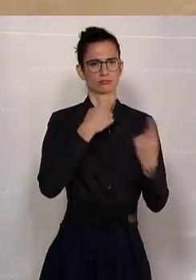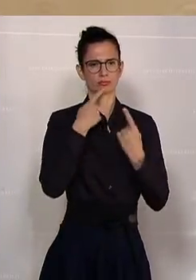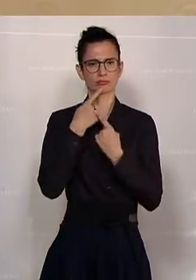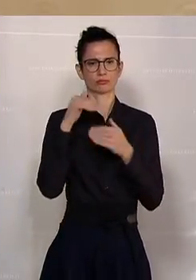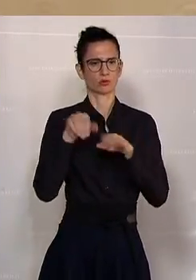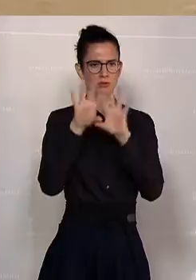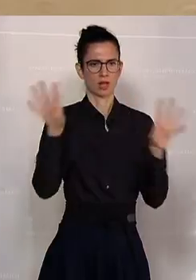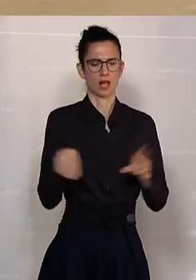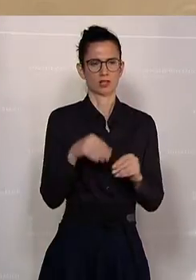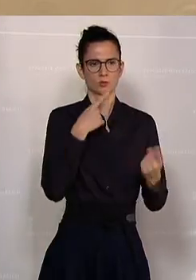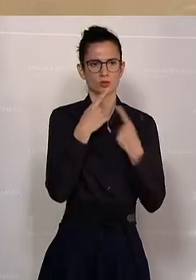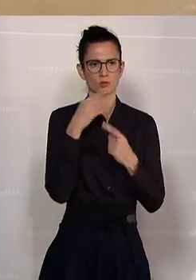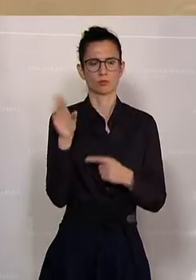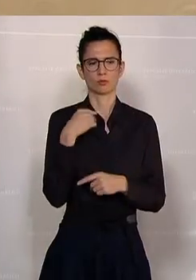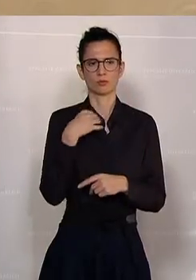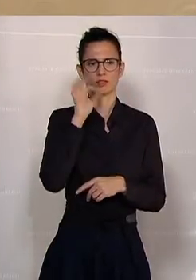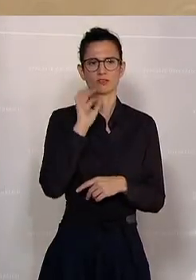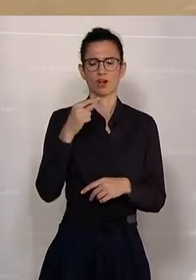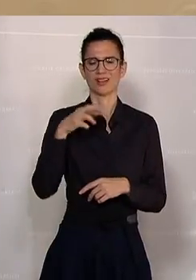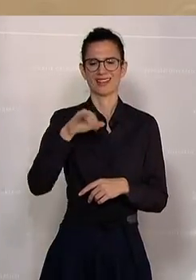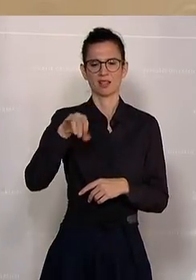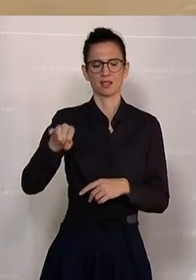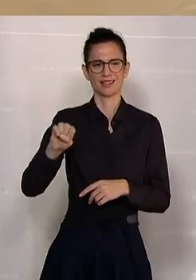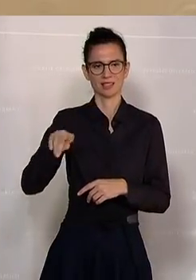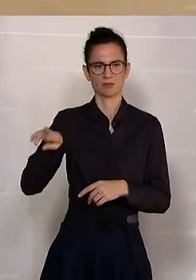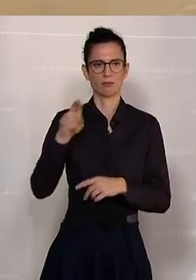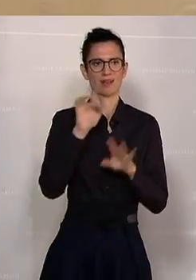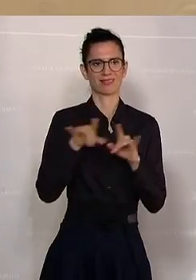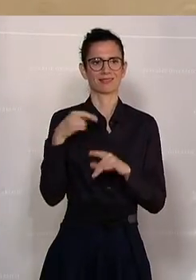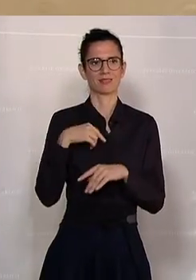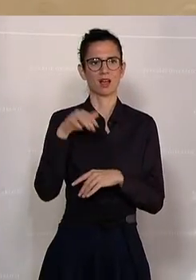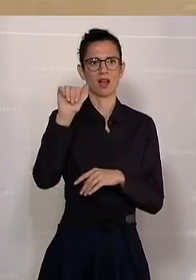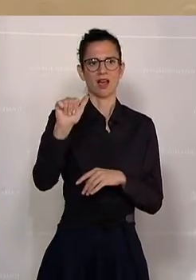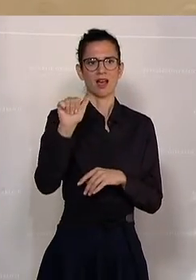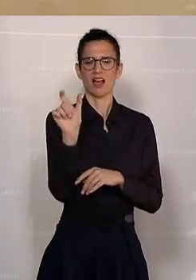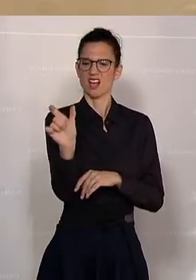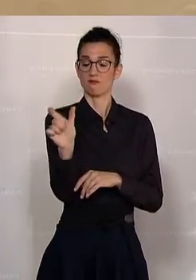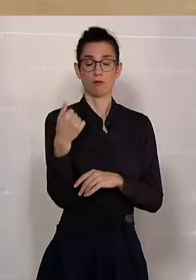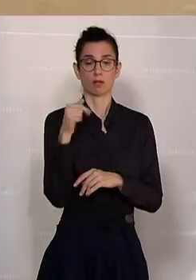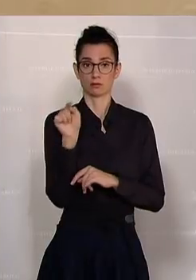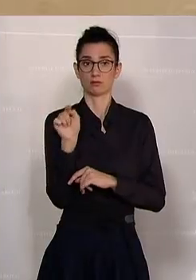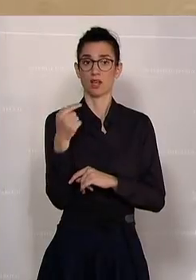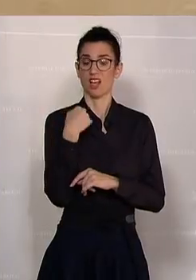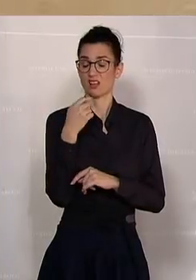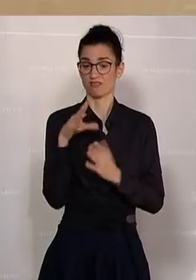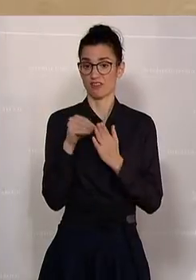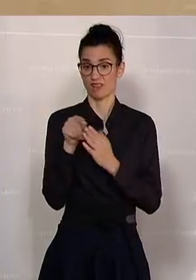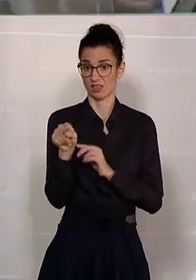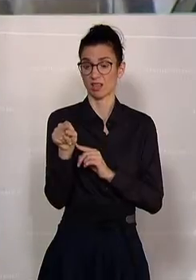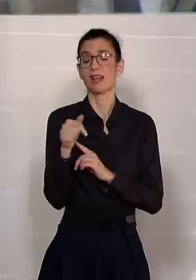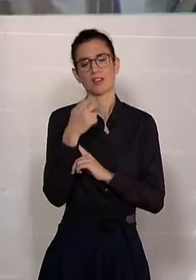Da möchte ich mit der Frau Kollegin Krisper über die Verwendung des A-Wortes reden. Ich möchte mit der